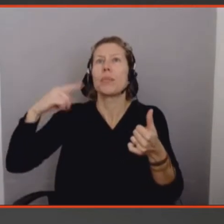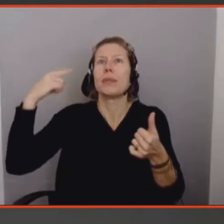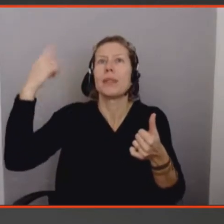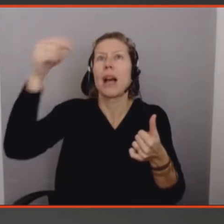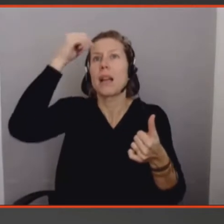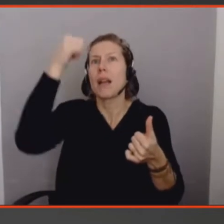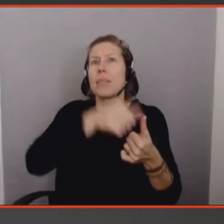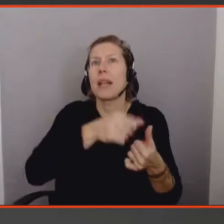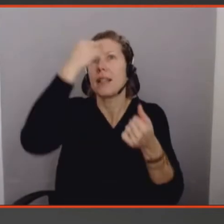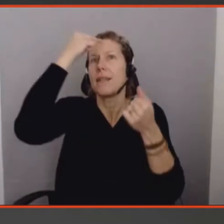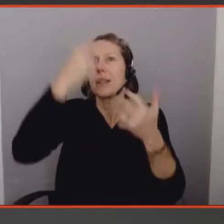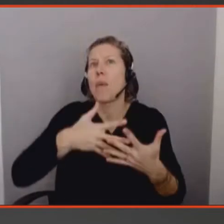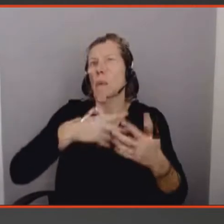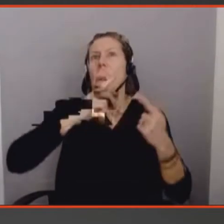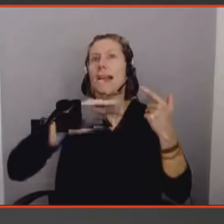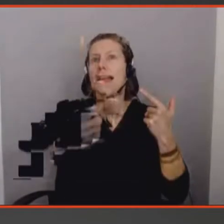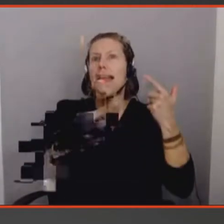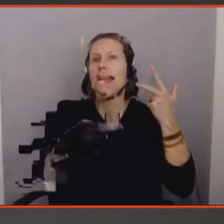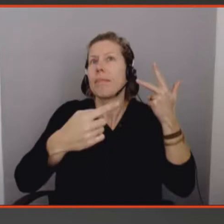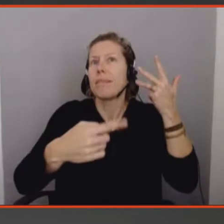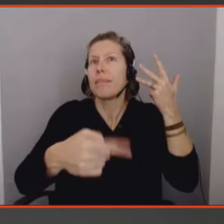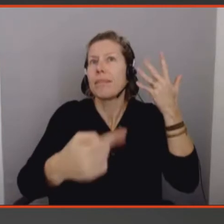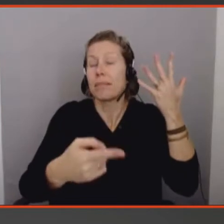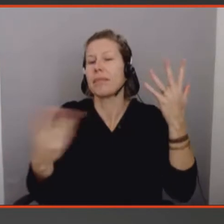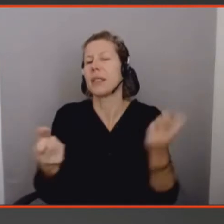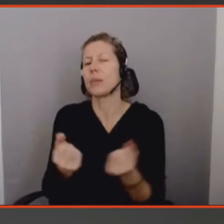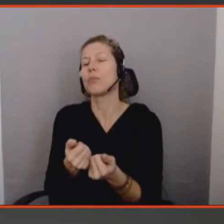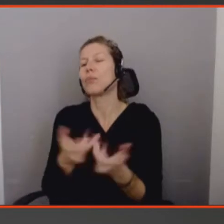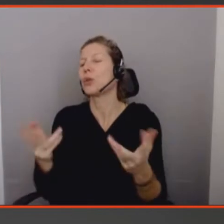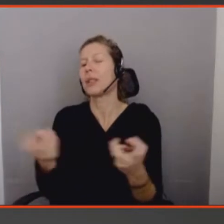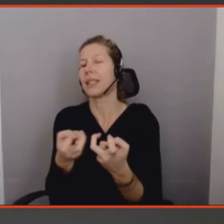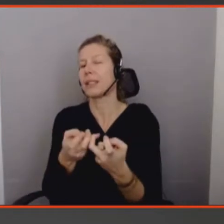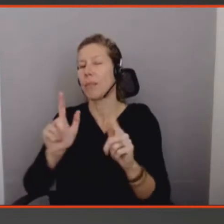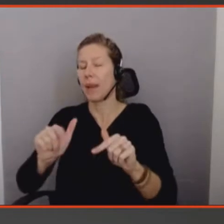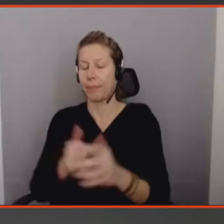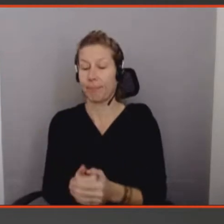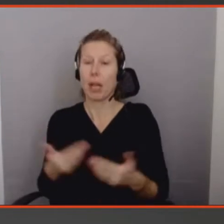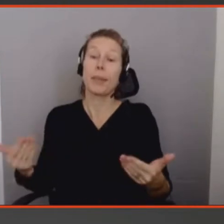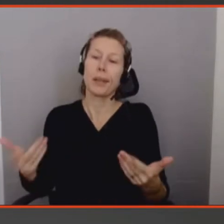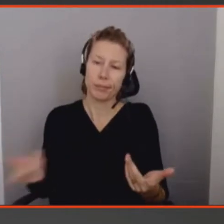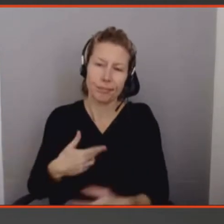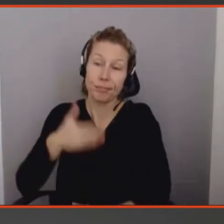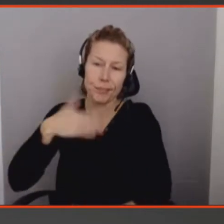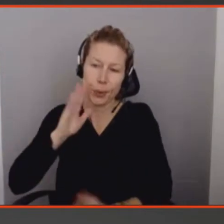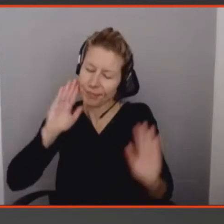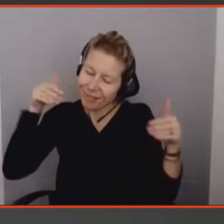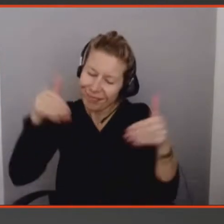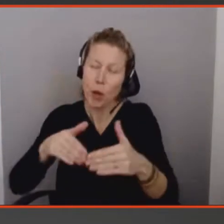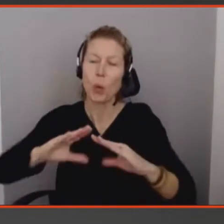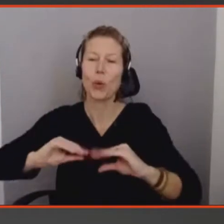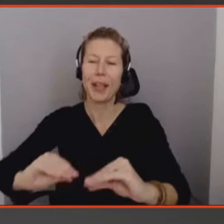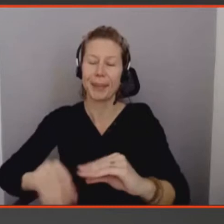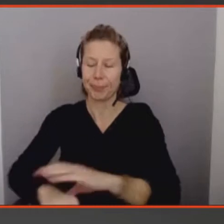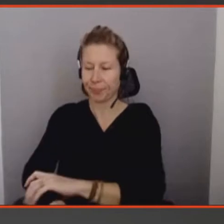Et vous allez voir que j'ai plusieurs exemples dans ce sens. Alors, il est temps de passer au concret. Et c'est les exemples, ils n'ont pas la